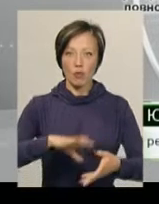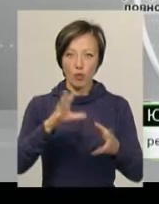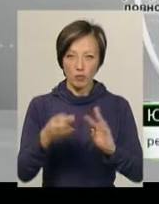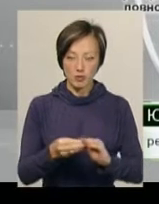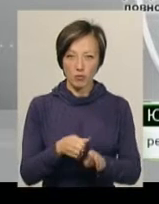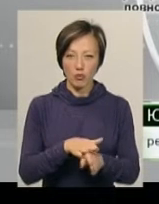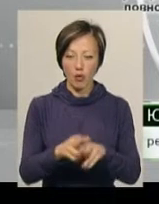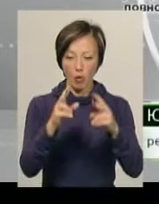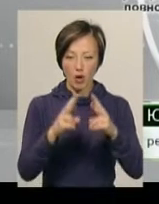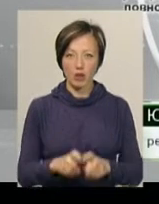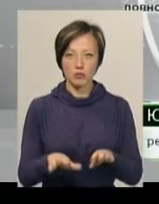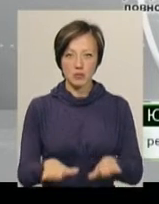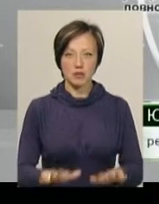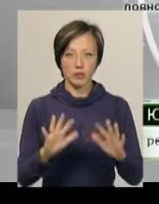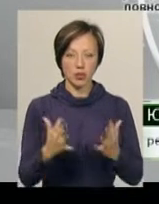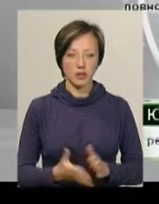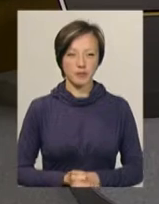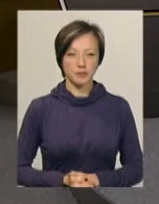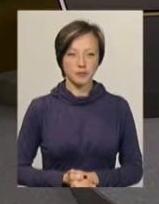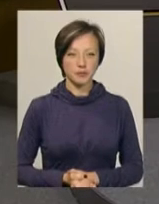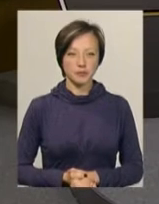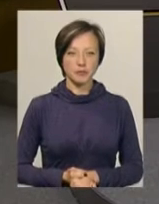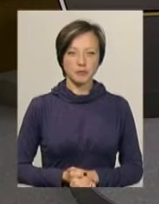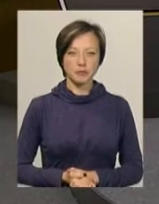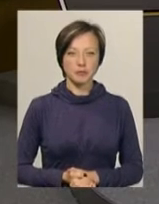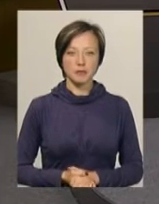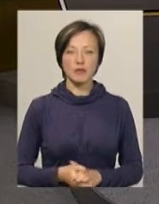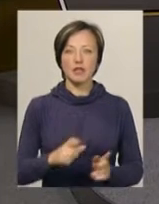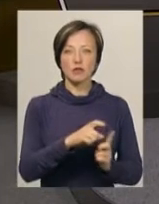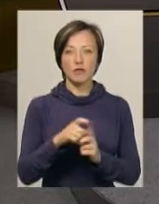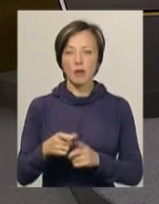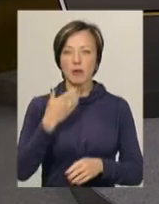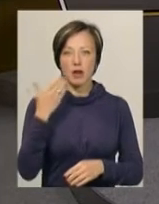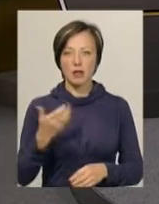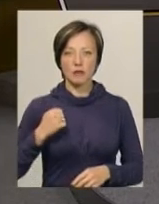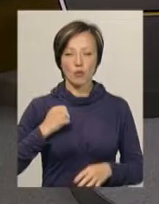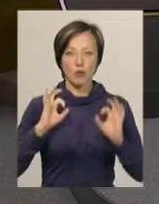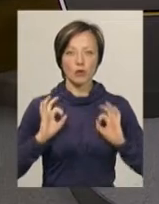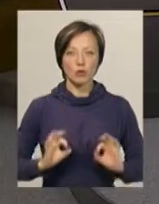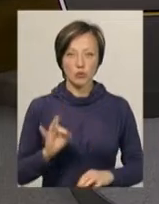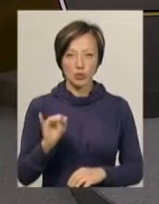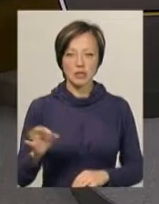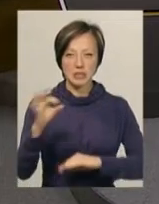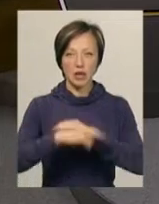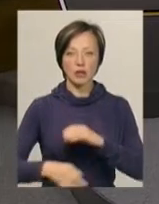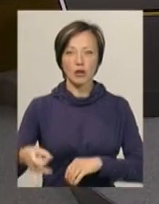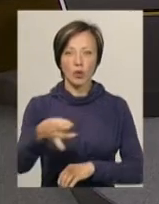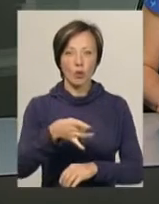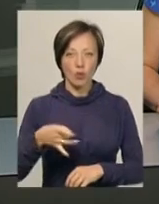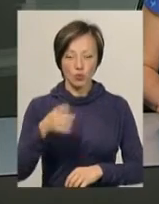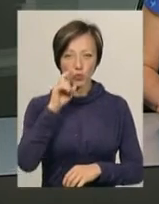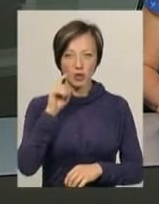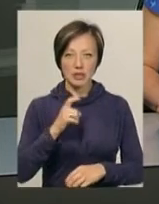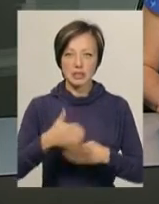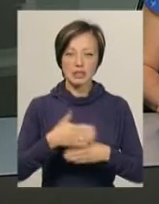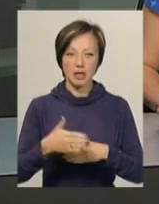проведення оглядом місця події. За словами речниці військової прокуратури Західного регіону України Юлії Галущак,